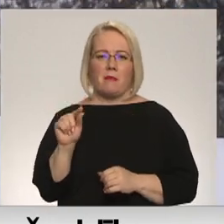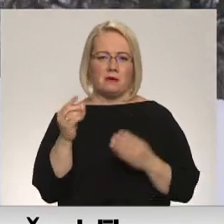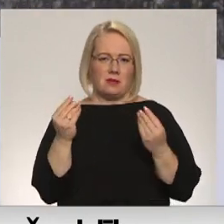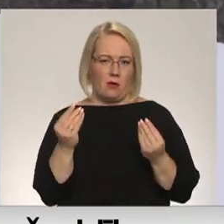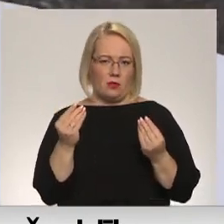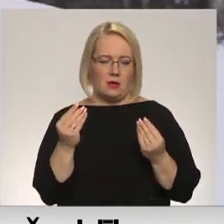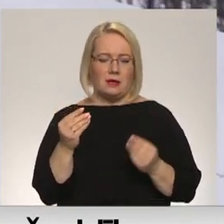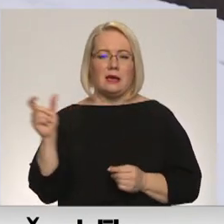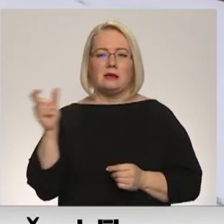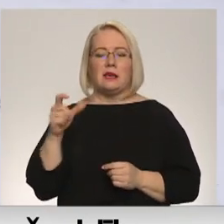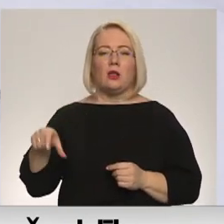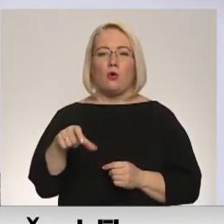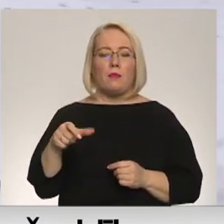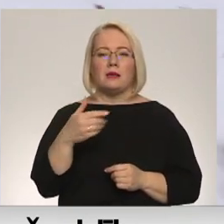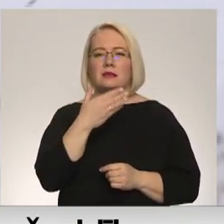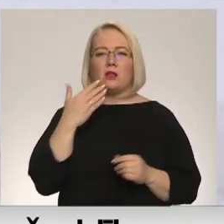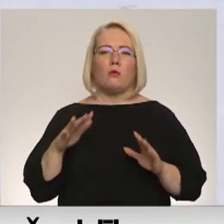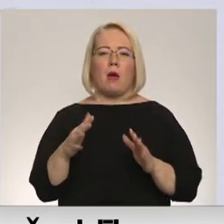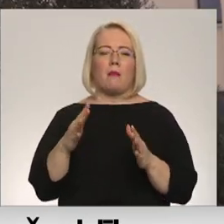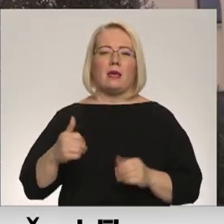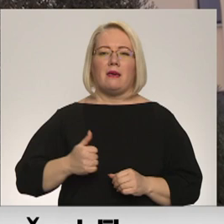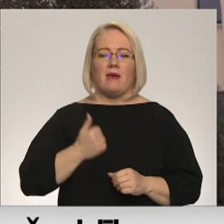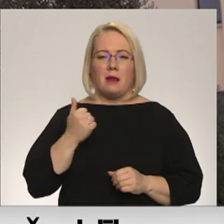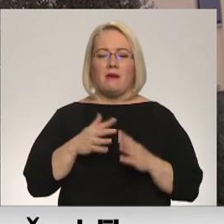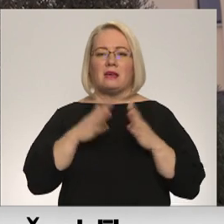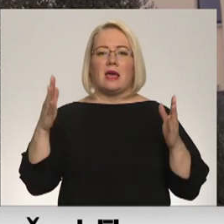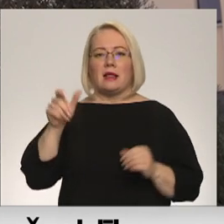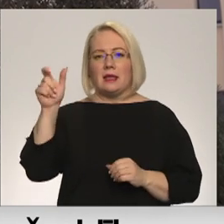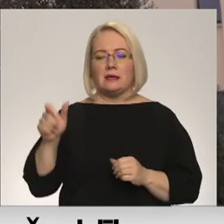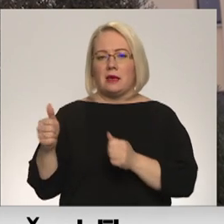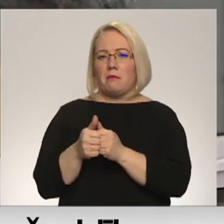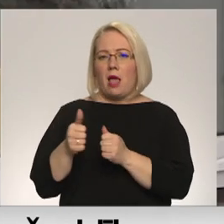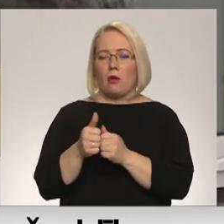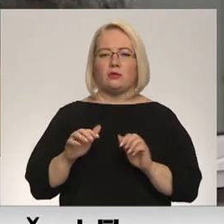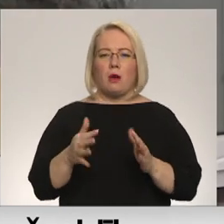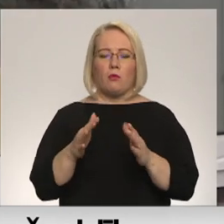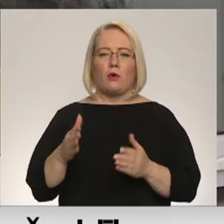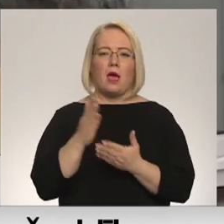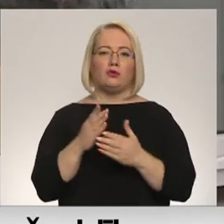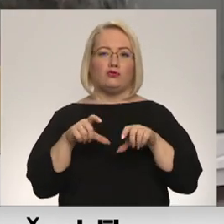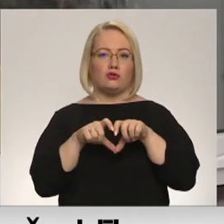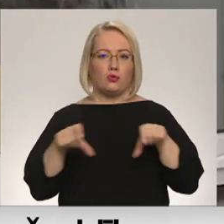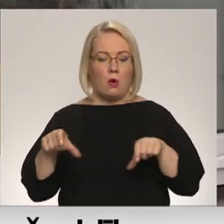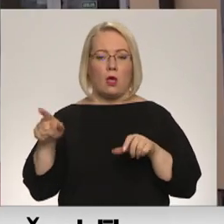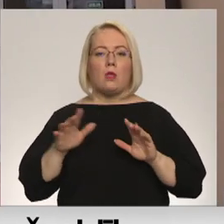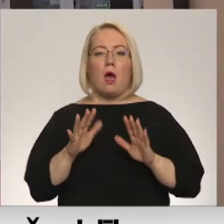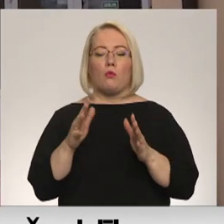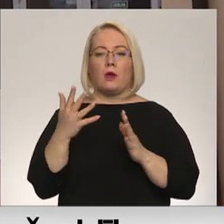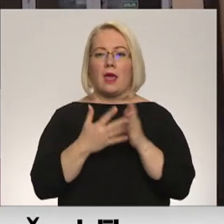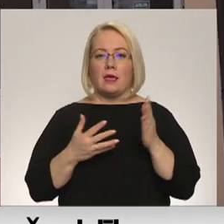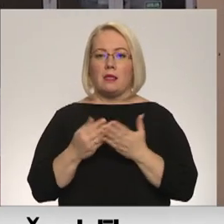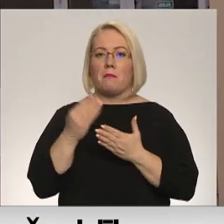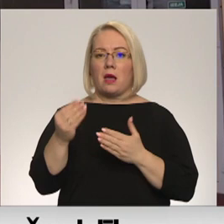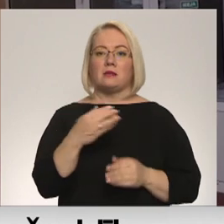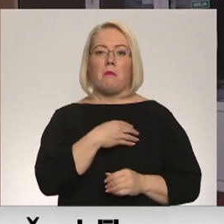Zilapēs siltuma apgādes uzņēmuma lielākais klients ir blaku skatlamāja iesošā skola. Tās apkuras rēķinus apmaksā